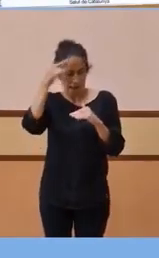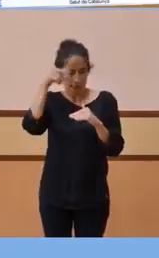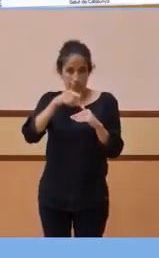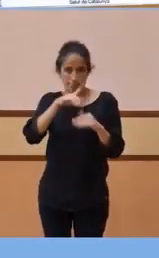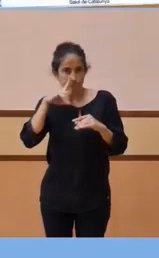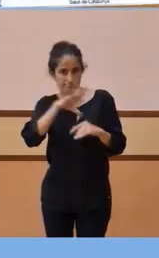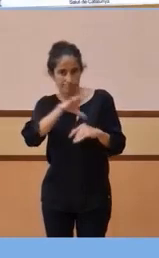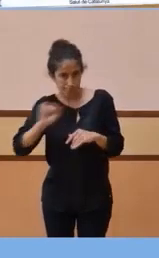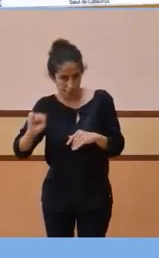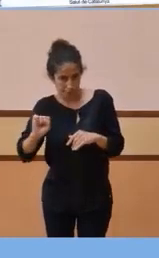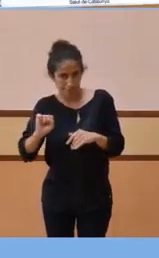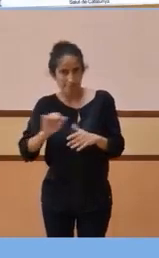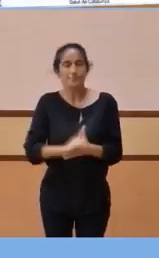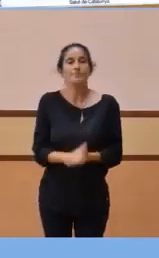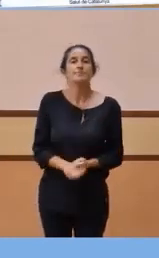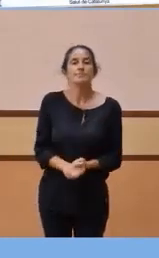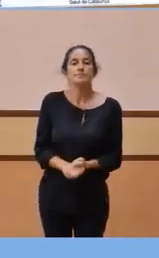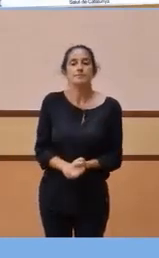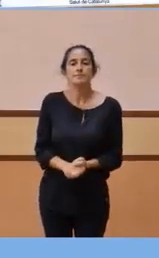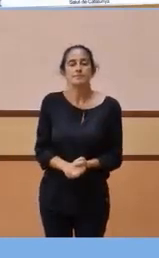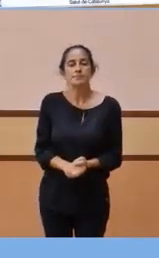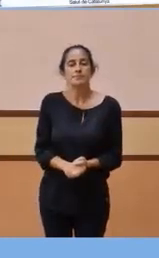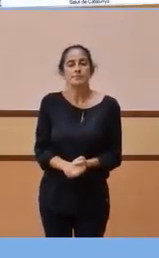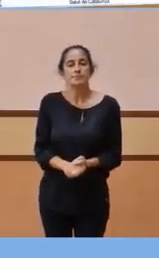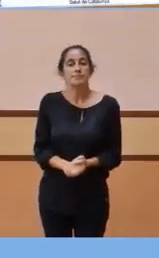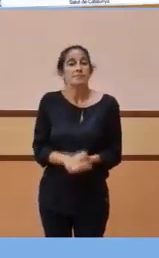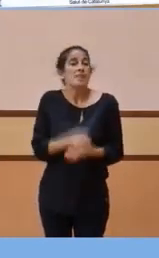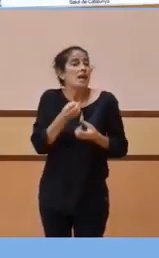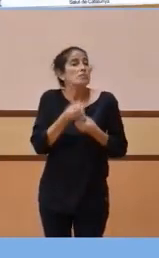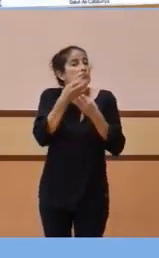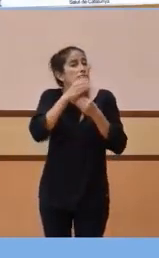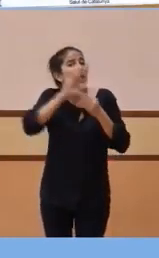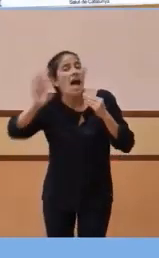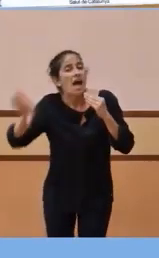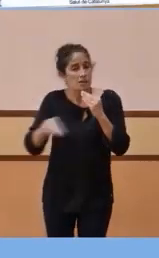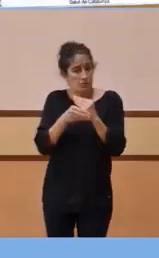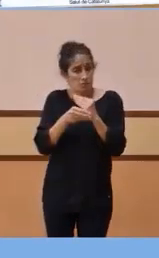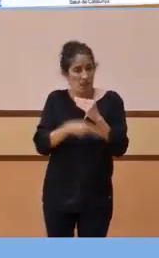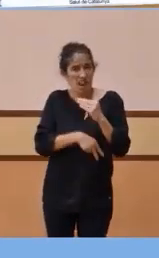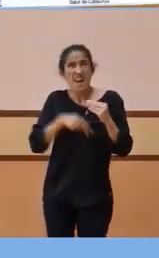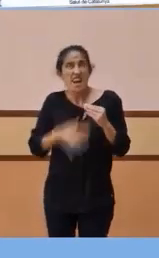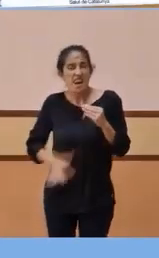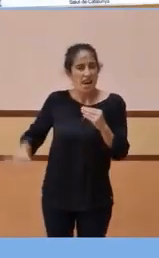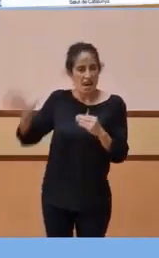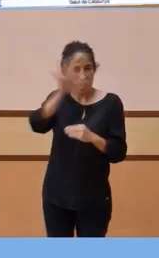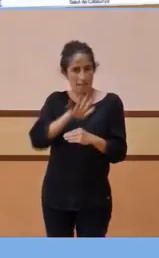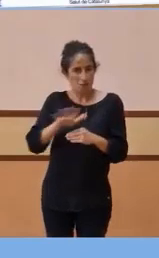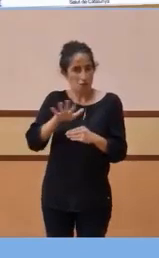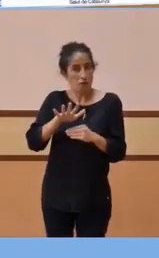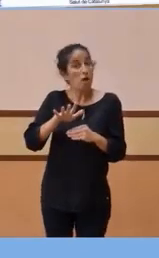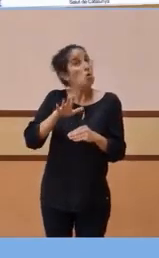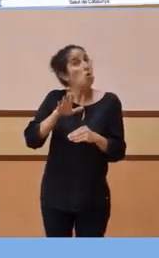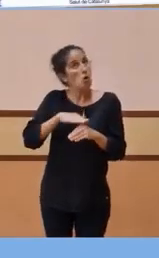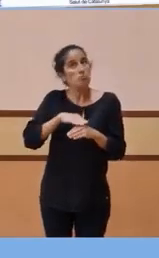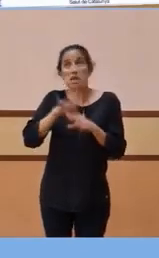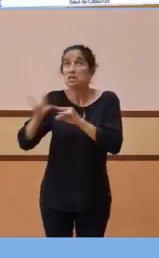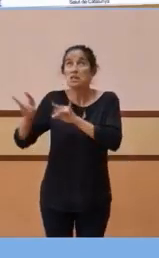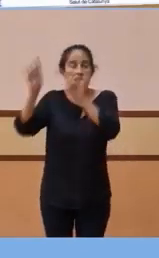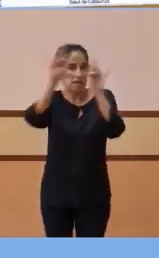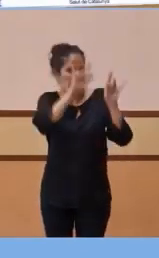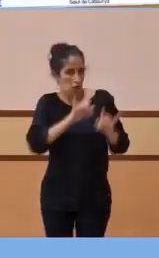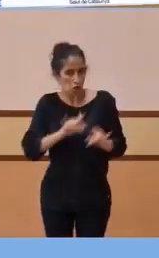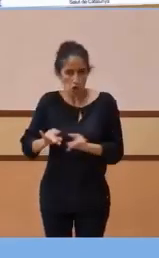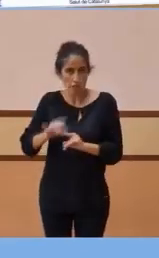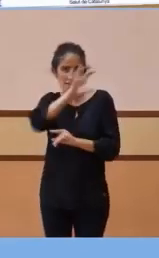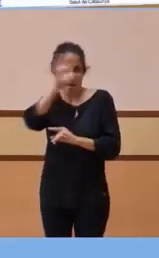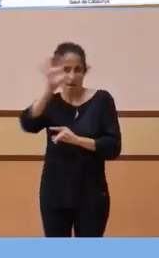exactament... Òbviament, aquestes són les dades agregades a nivell nacional, es tradueix d'una forma o d'una altra en el conjunt dels territoris, en el conjunt de